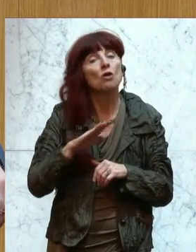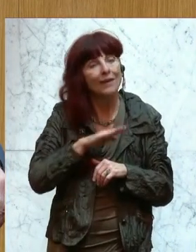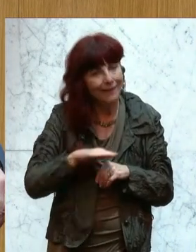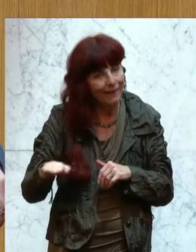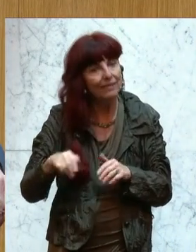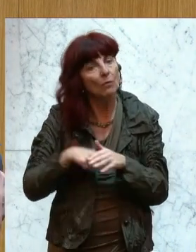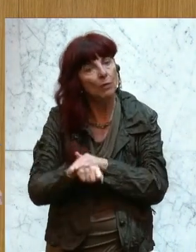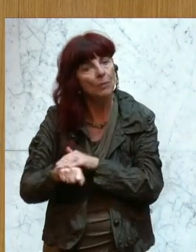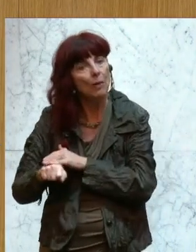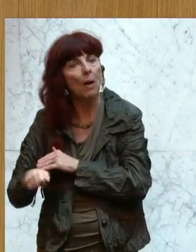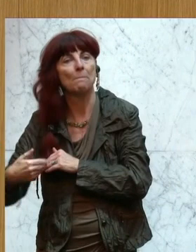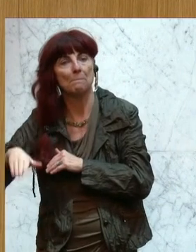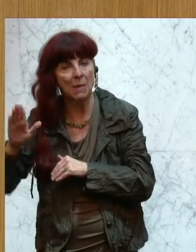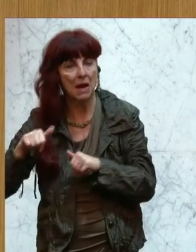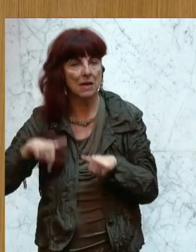Österreich begünstigen.